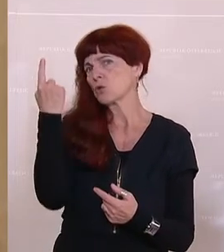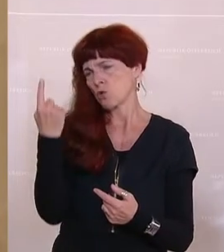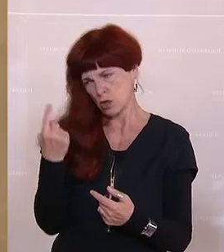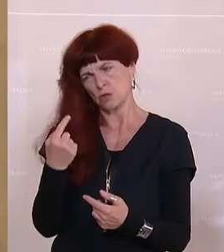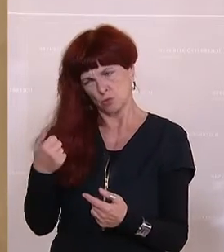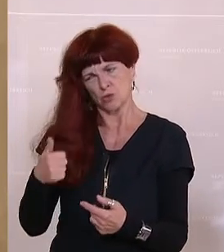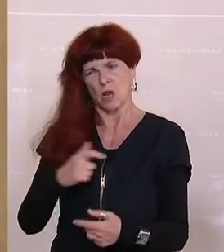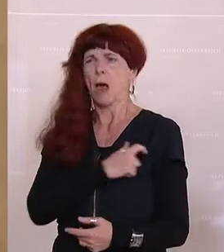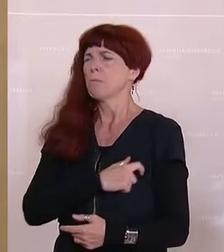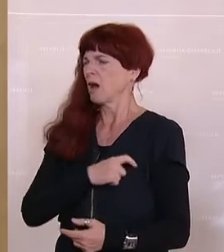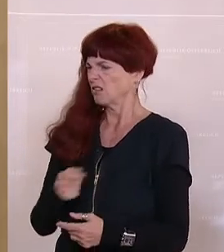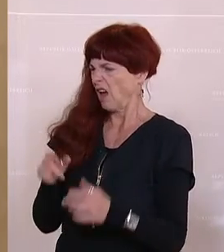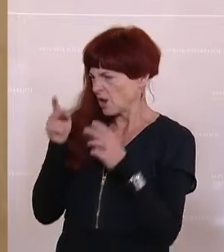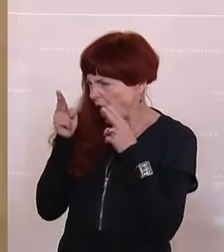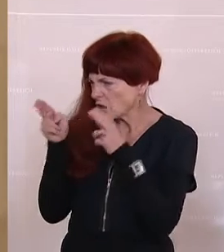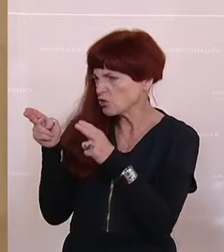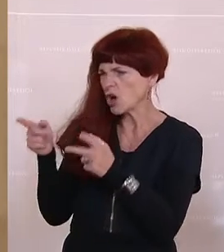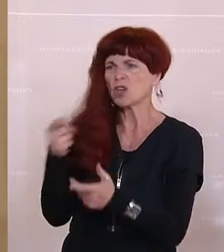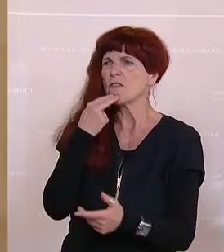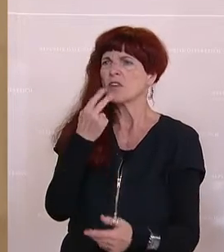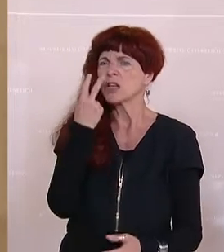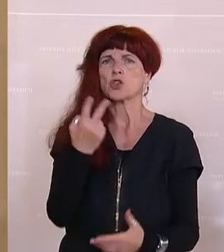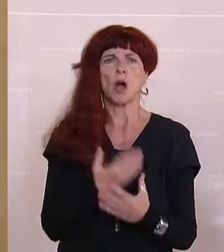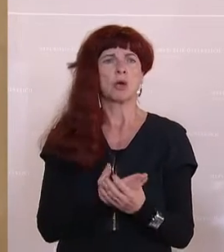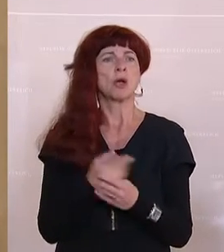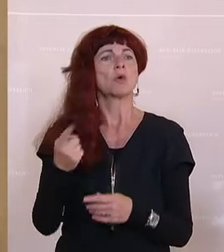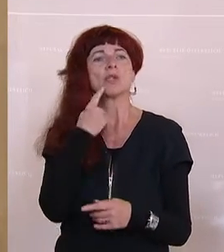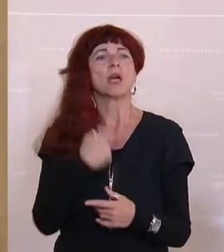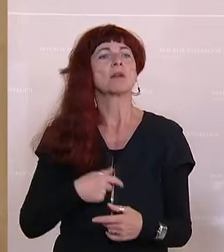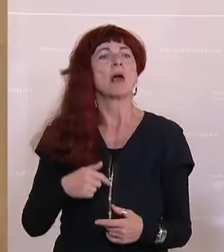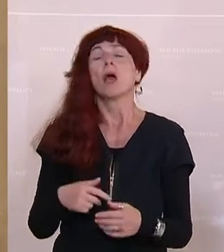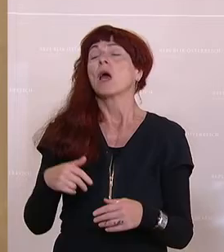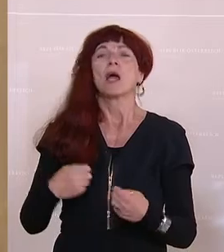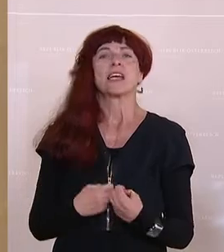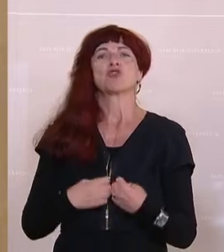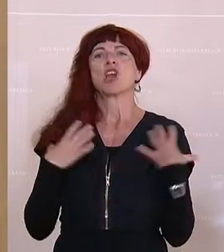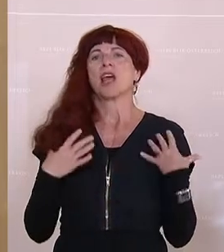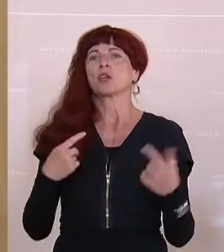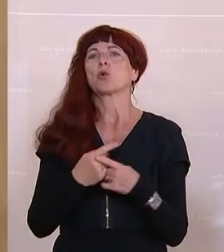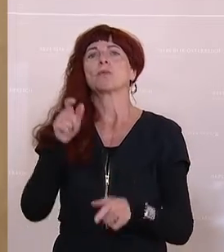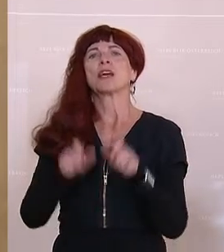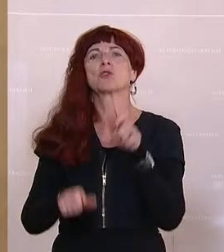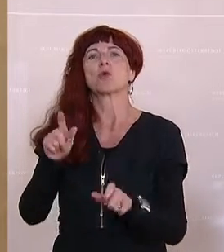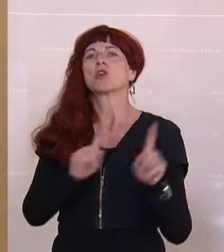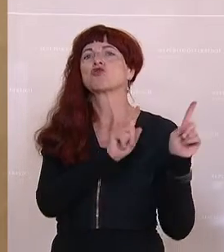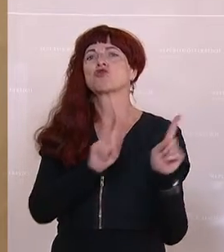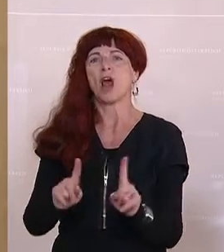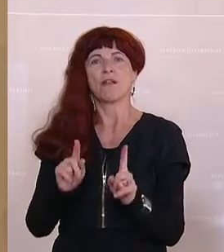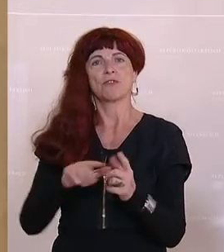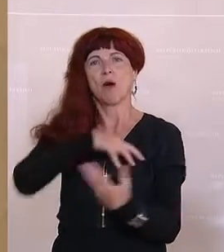Fraktion, die sich hier herausstellt, Geschlechter und Personenstand vermischt und überhaupt keine Ahnung hat von der Thematik.